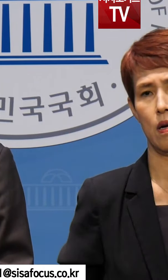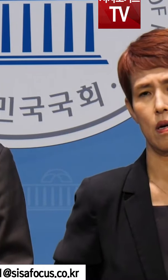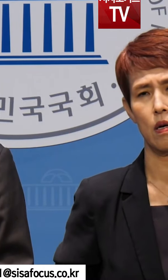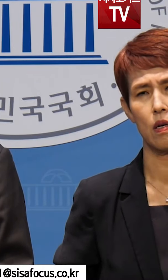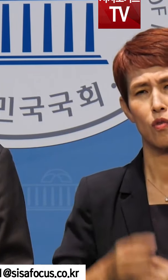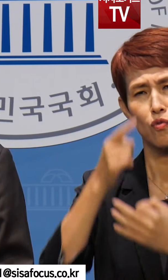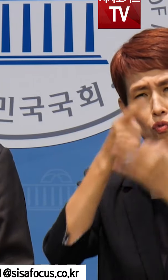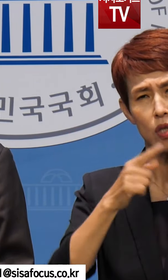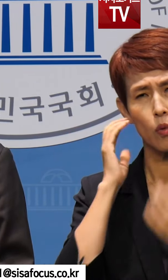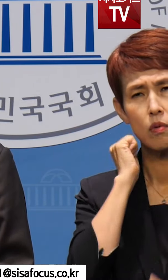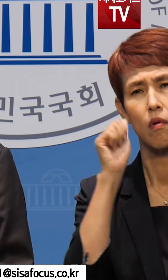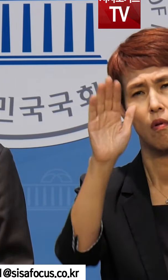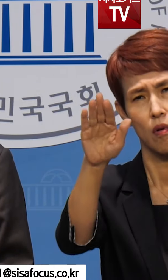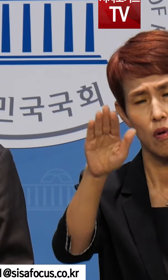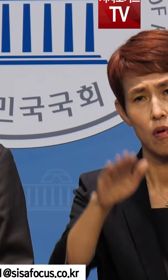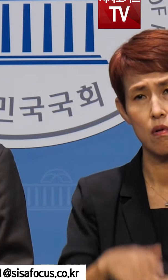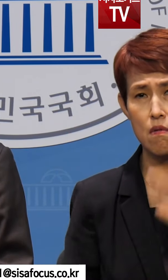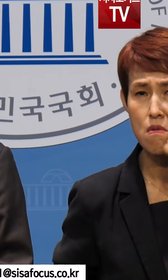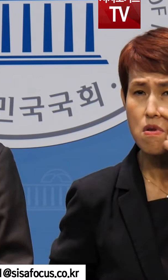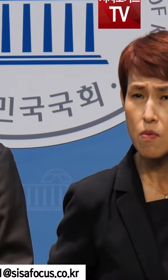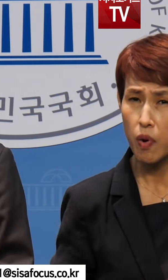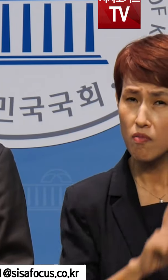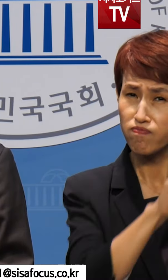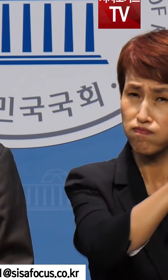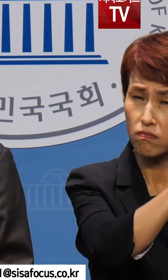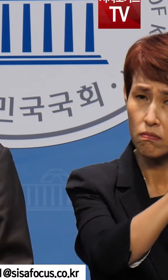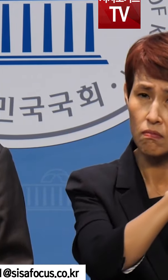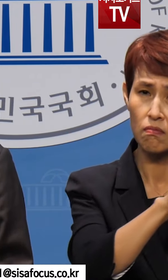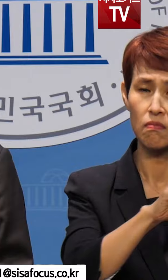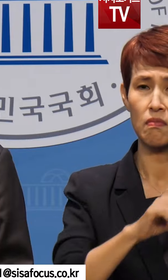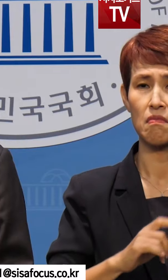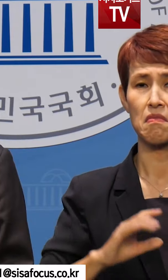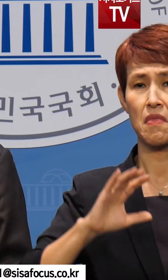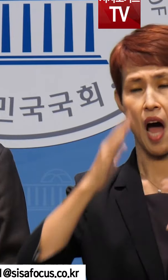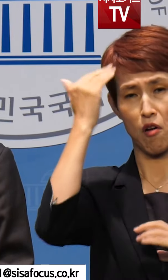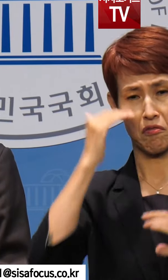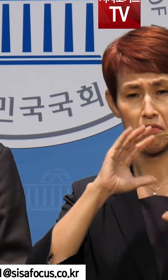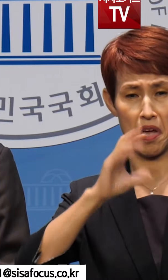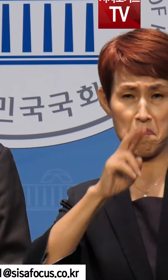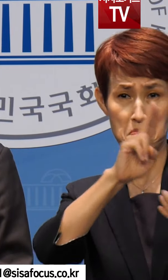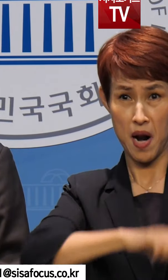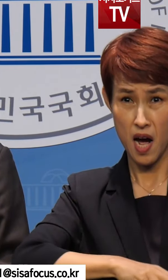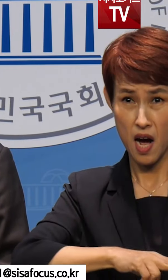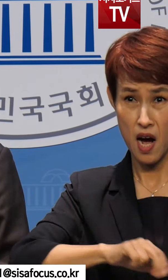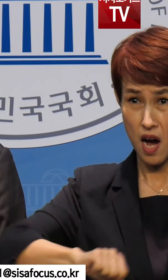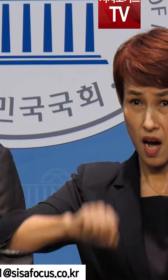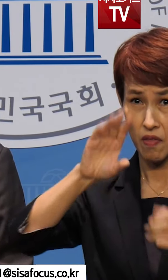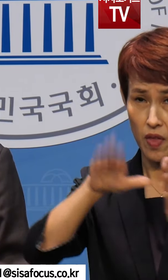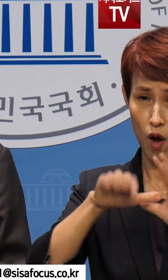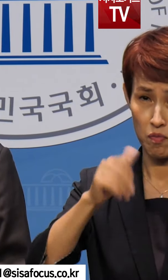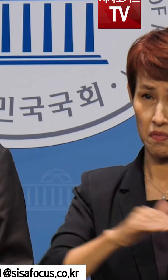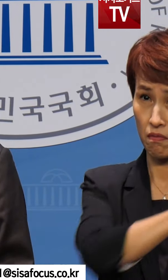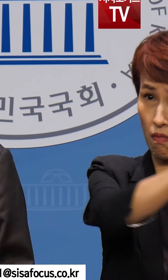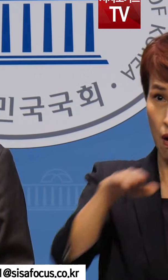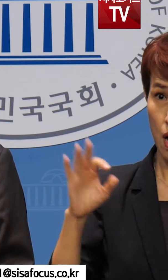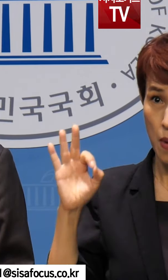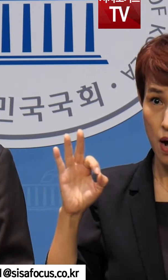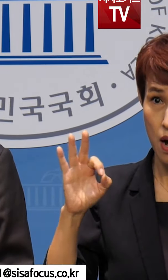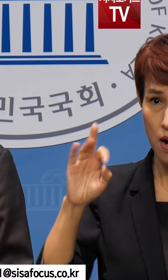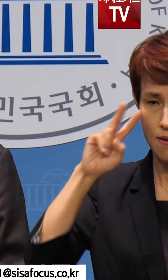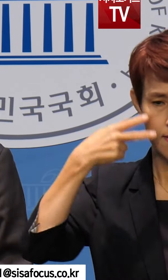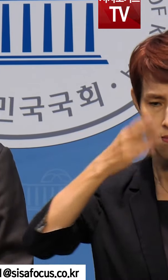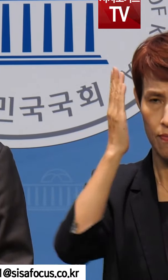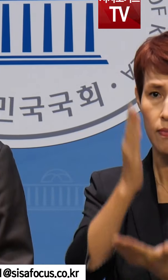윤석열 대통령은 친일 매국 행위에도 우리 국민께서 아무것도 할 수 없을 거라 착각하지